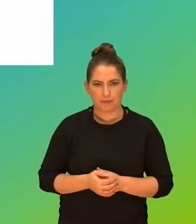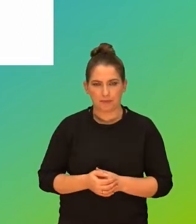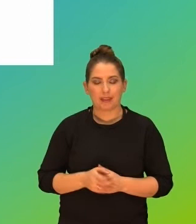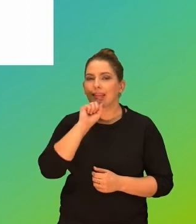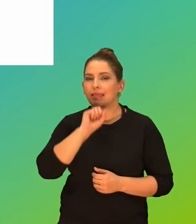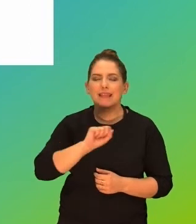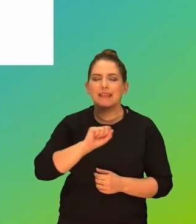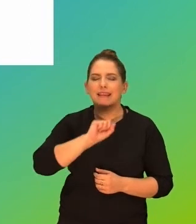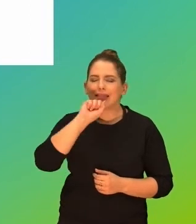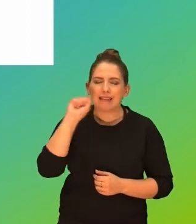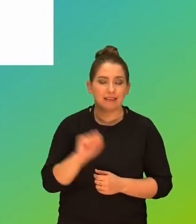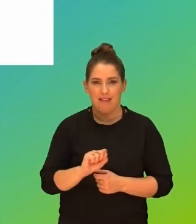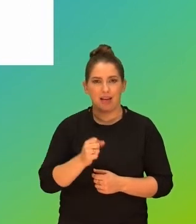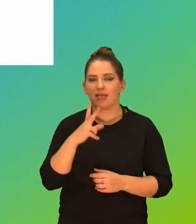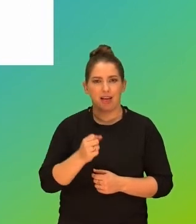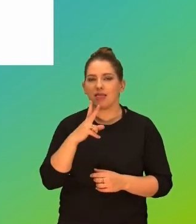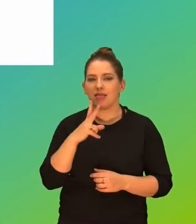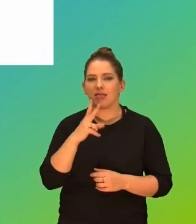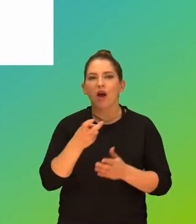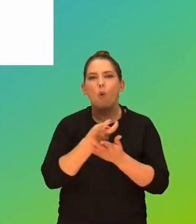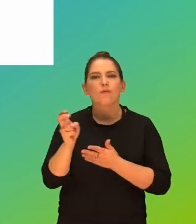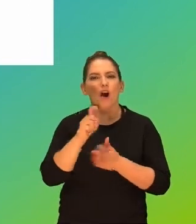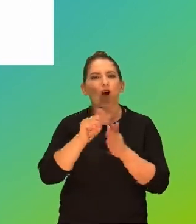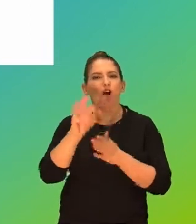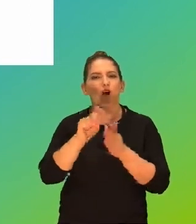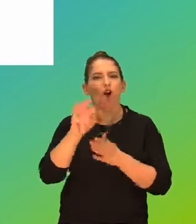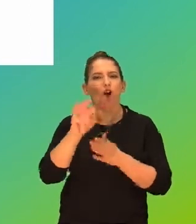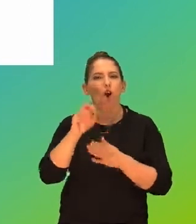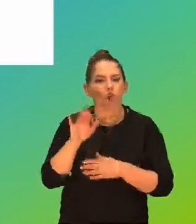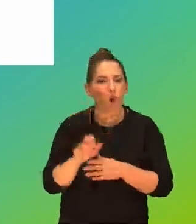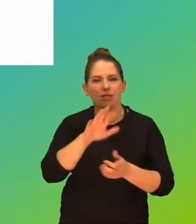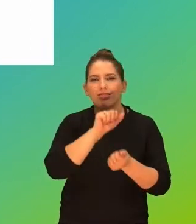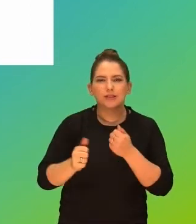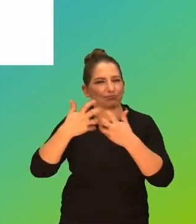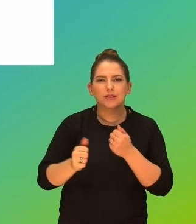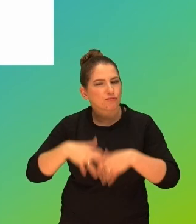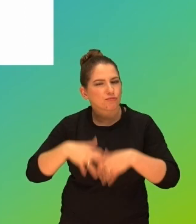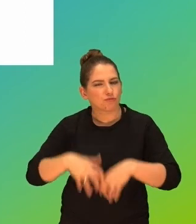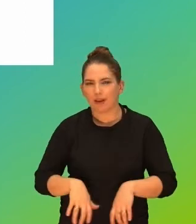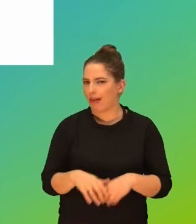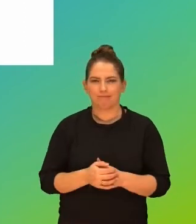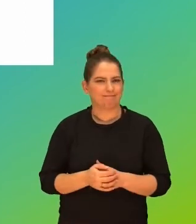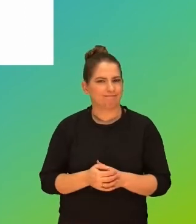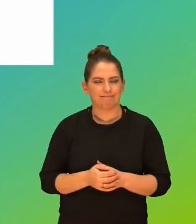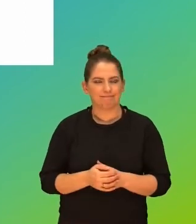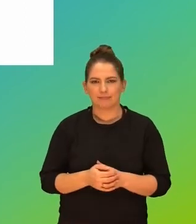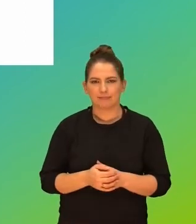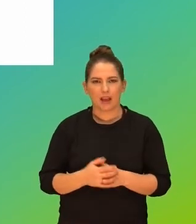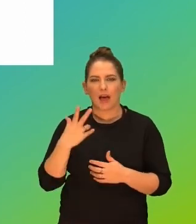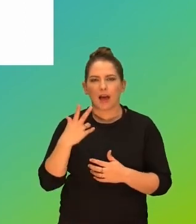nigdy, nigdy, przenigdy nie usuwajmy kont, nie kasujmy, nie niszczmy sprzętu, nie